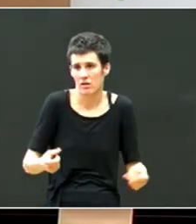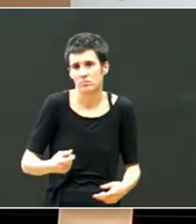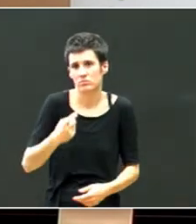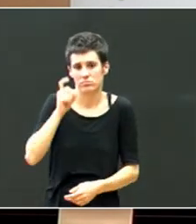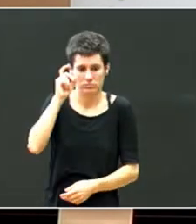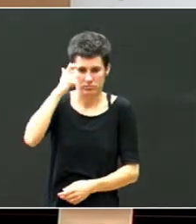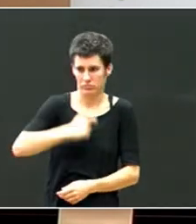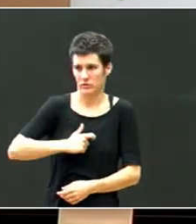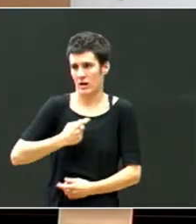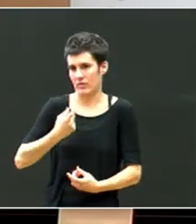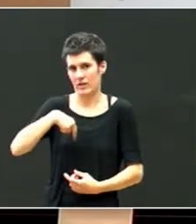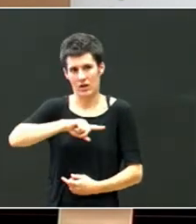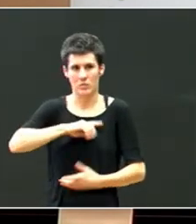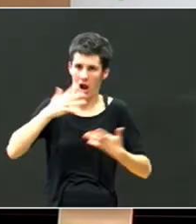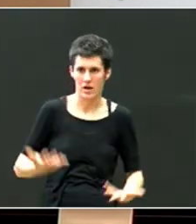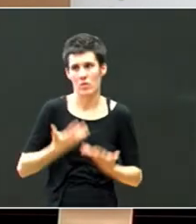leok, ezin dugu ikusi,